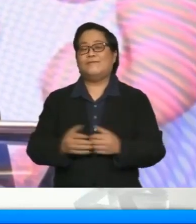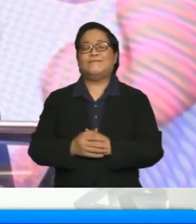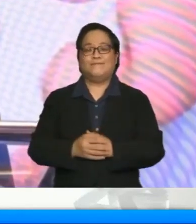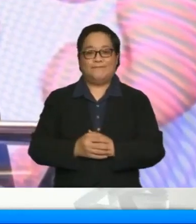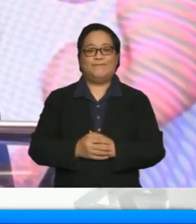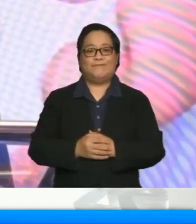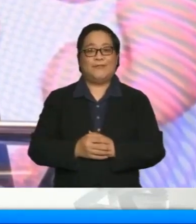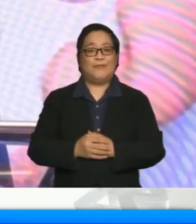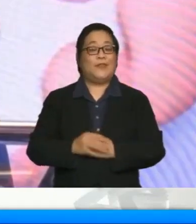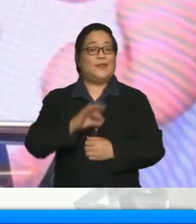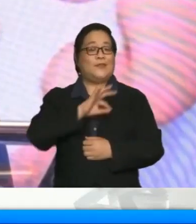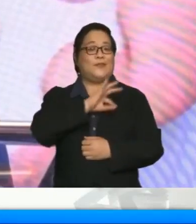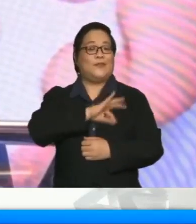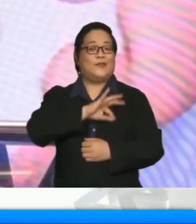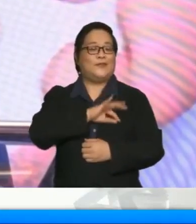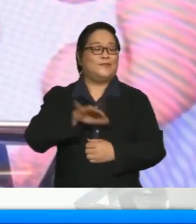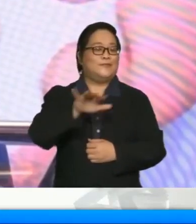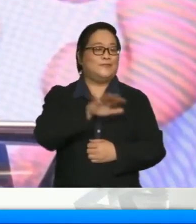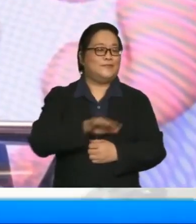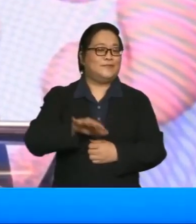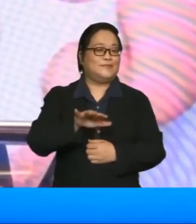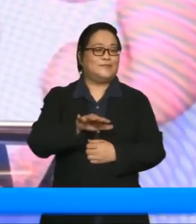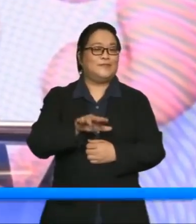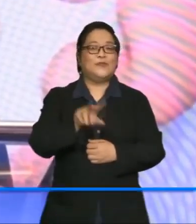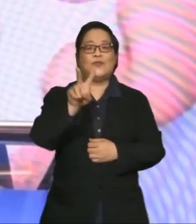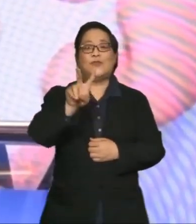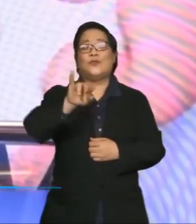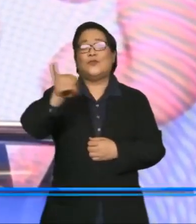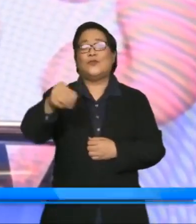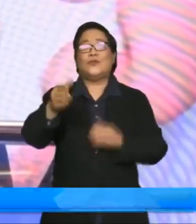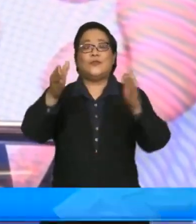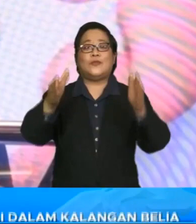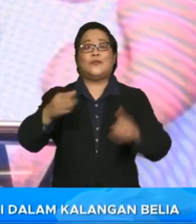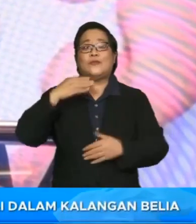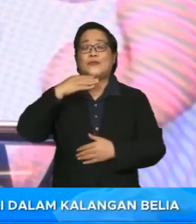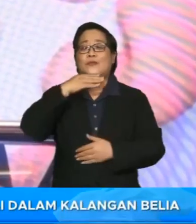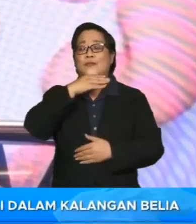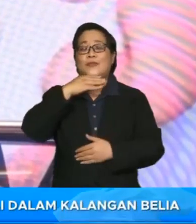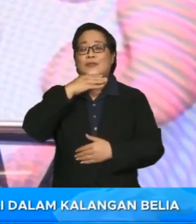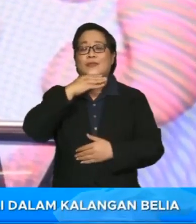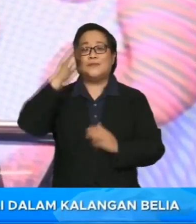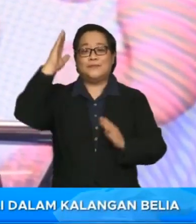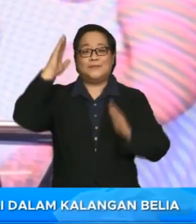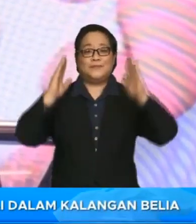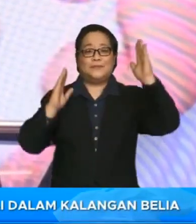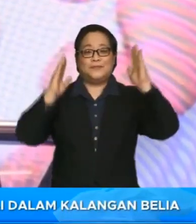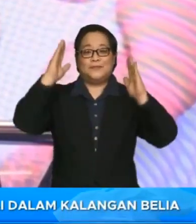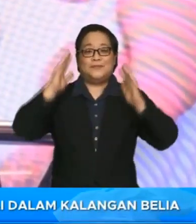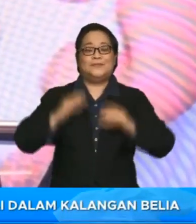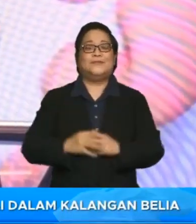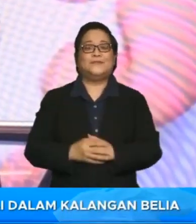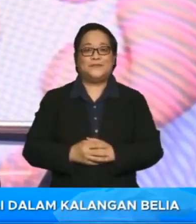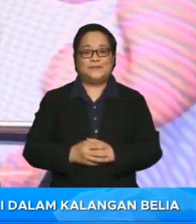dijangka memenapatkan seramai 2 juta orang belia di seluruh negara.